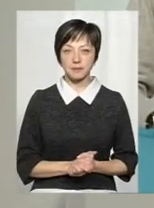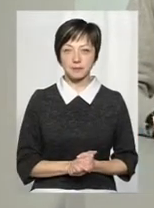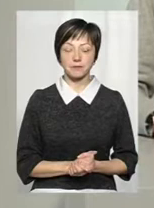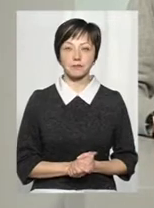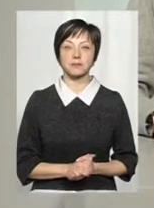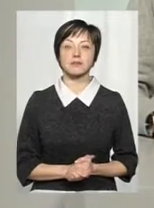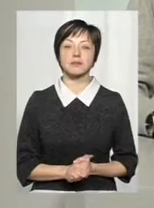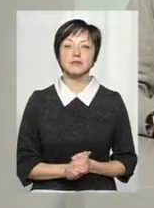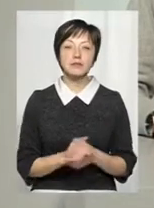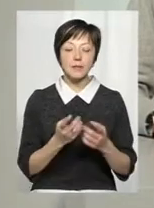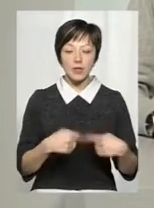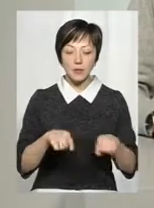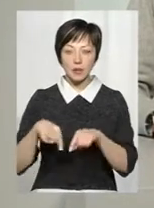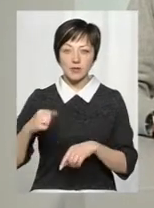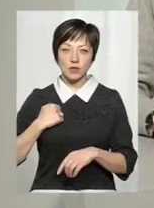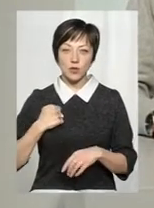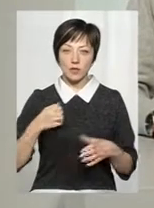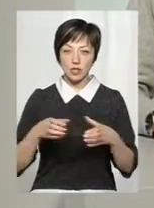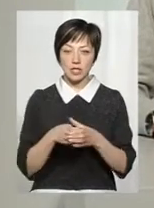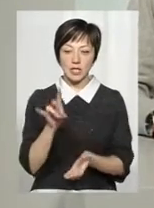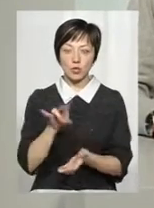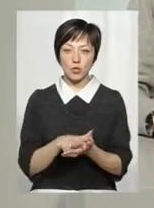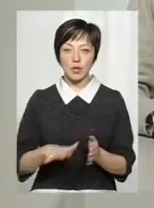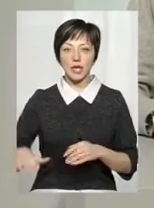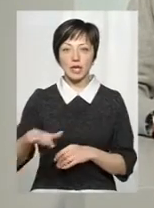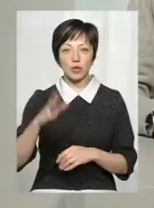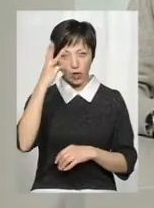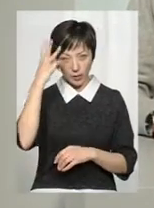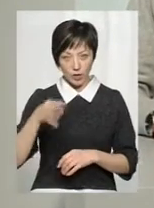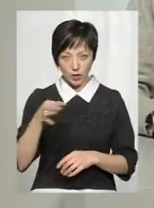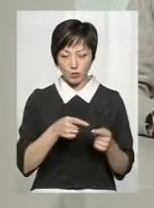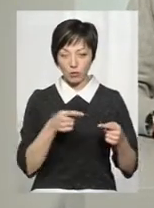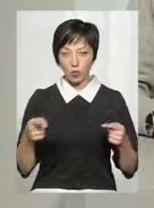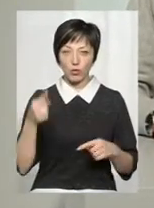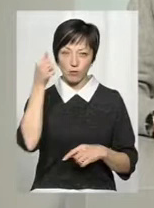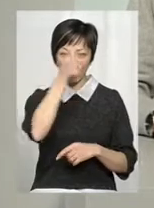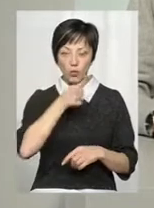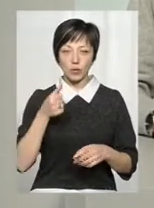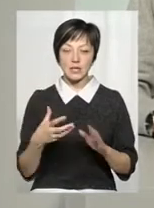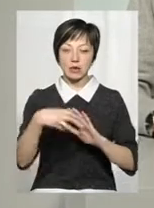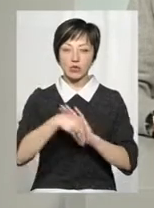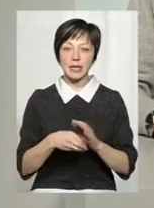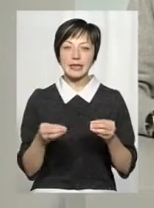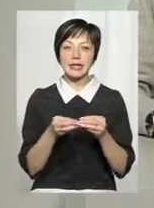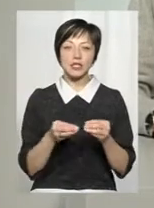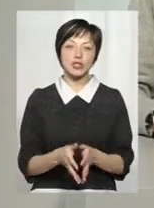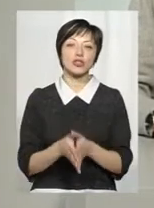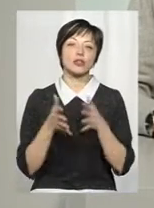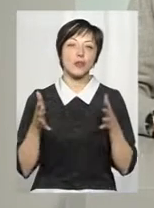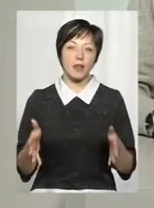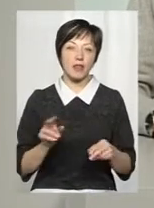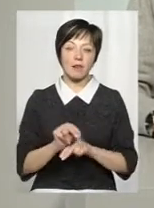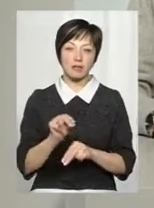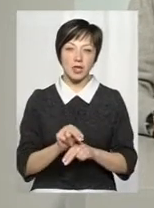Підрозділи військових частин, які дислокуються на території Хмельниччини протягом року залучалися до 10 широкомасштабних